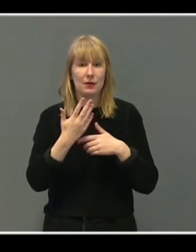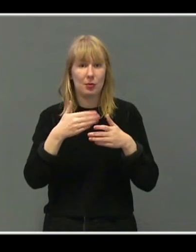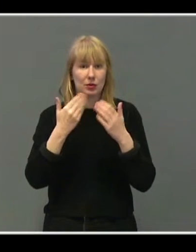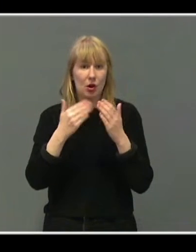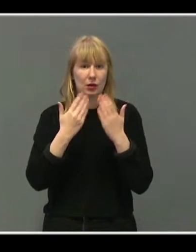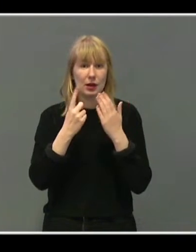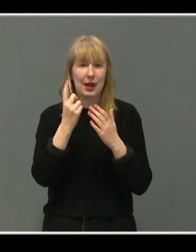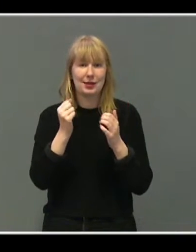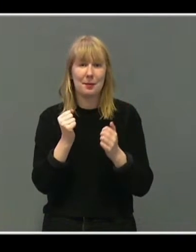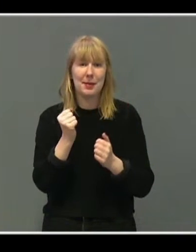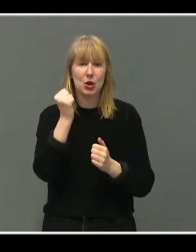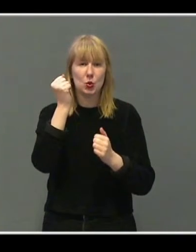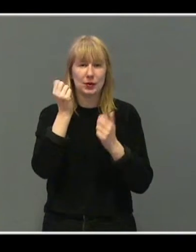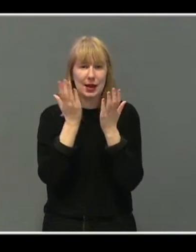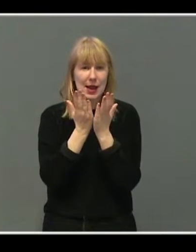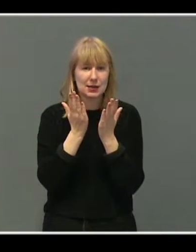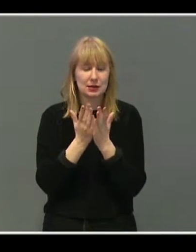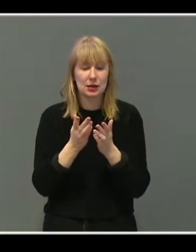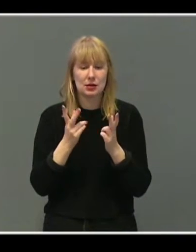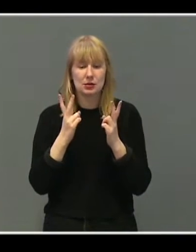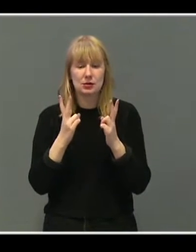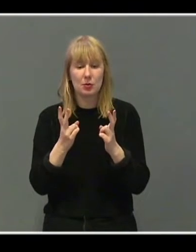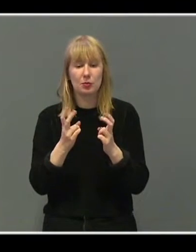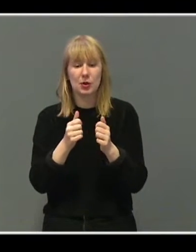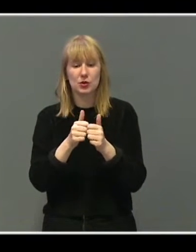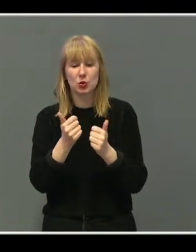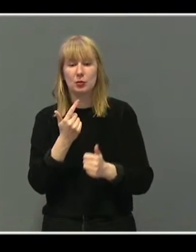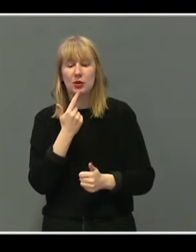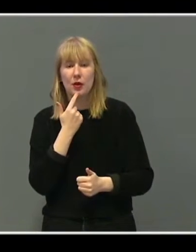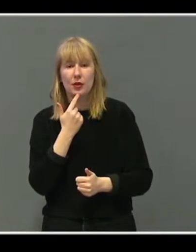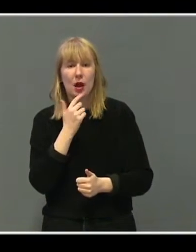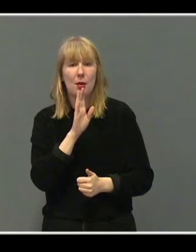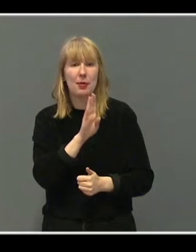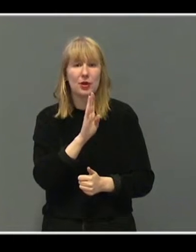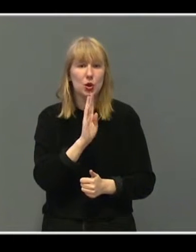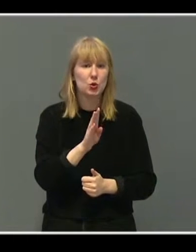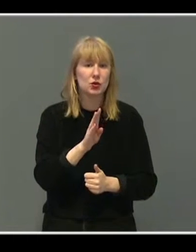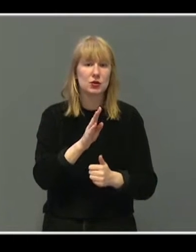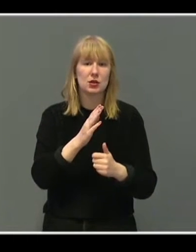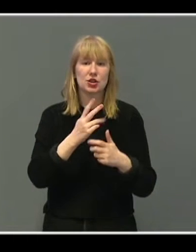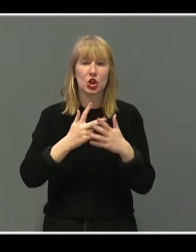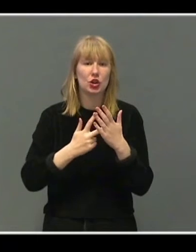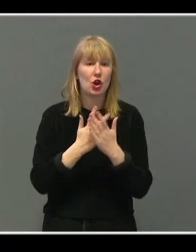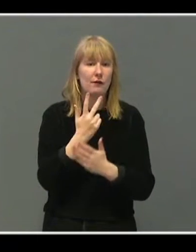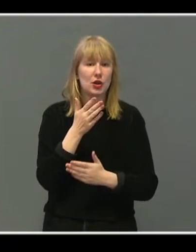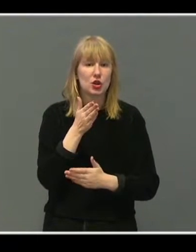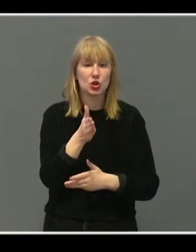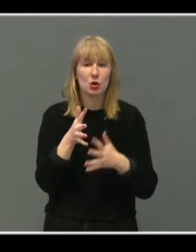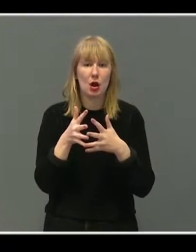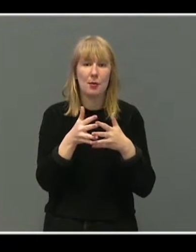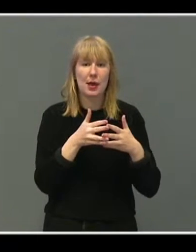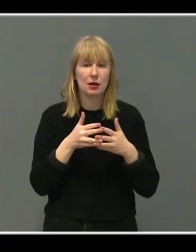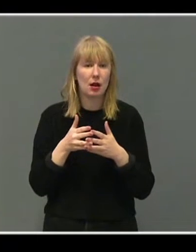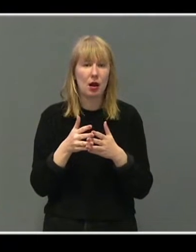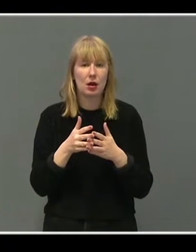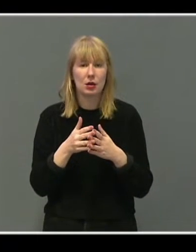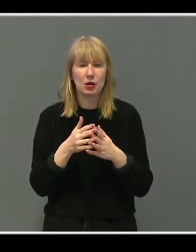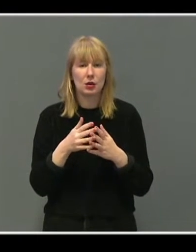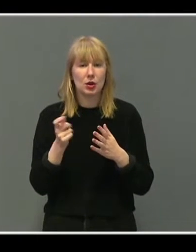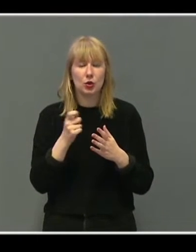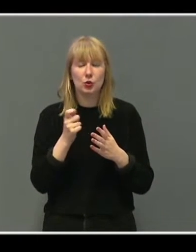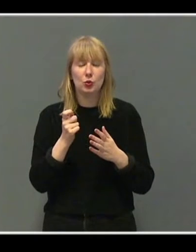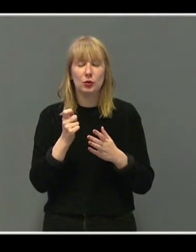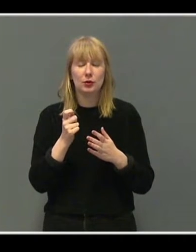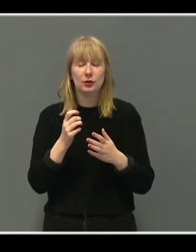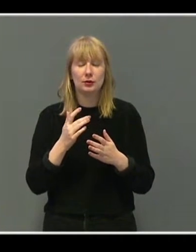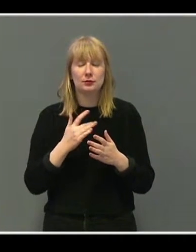Det samme skjedde i de andre nordiske landene. Det skjedde i Storbritannia, i Benelux-landene og etter hvert også i Sør-Amerika. Så den treffer nok et eller annet som handler om